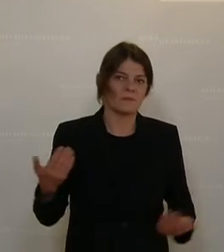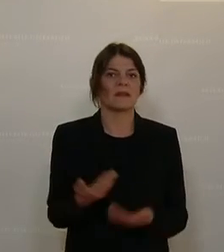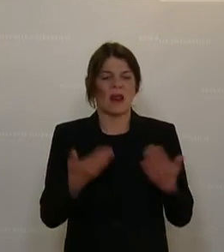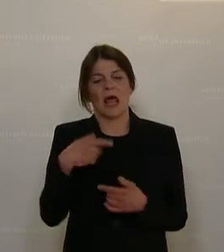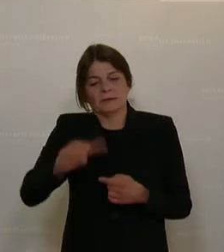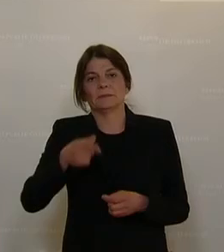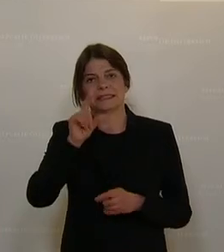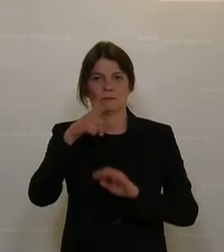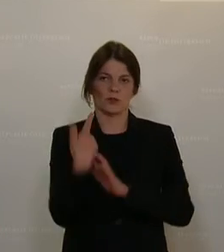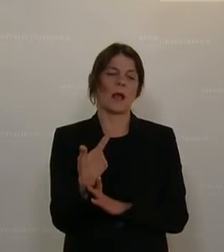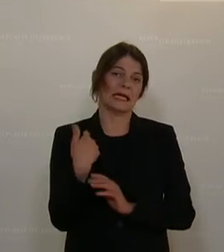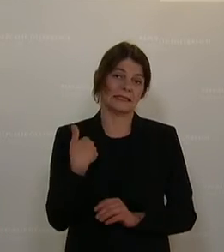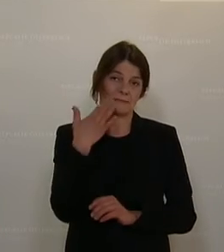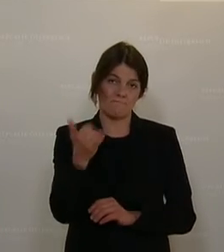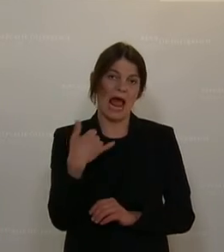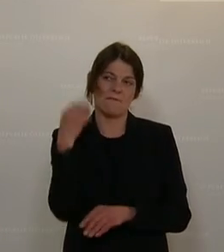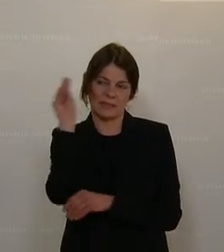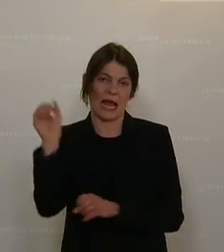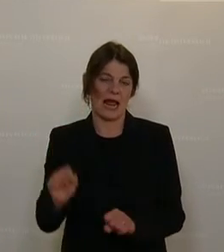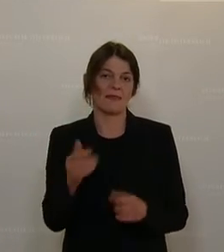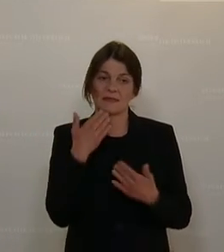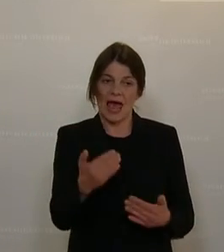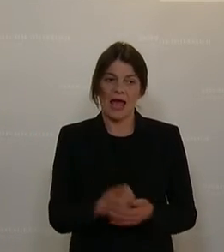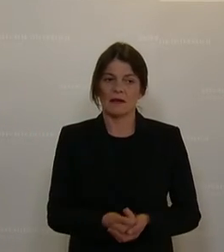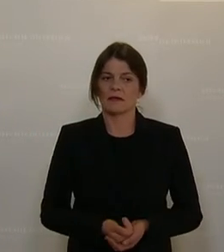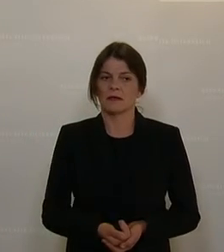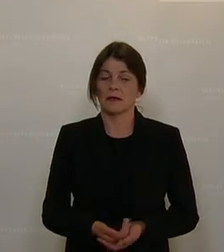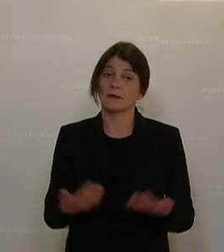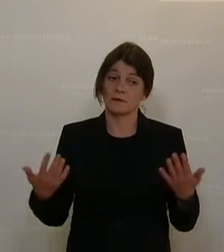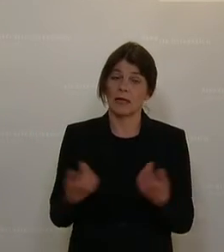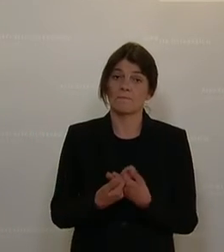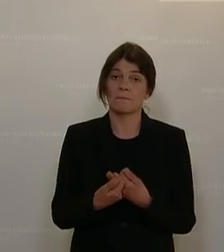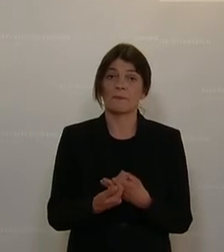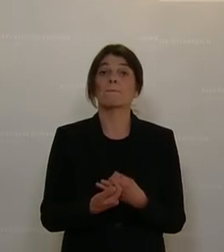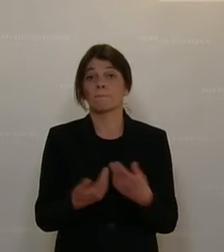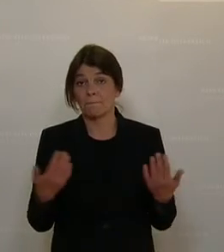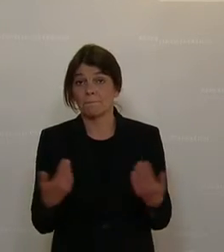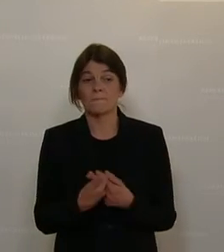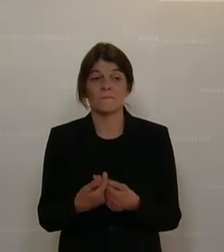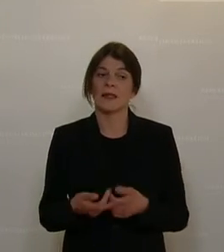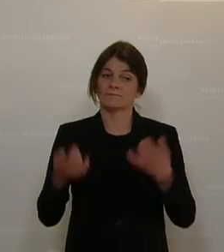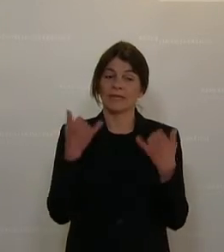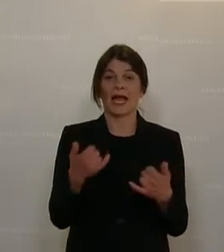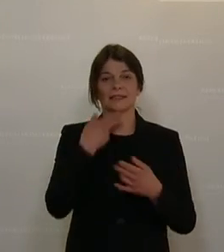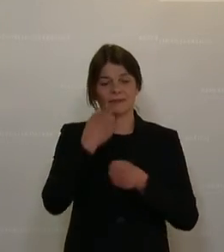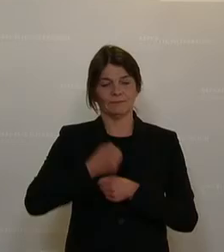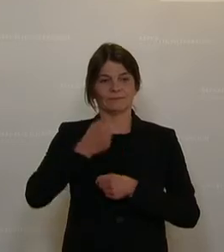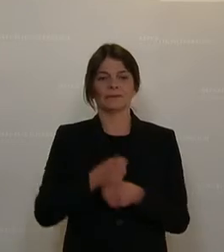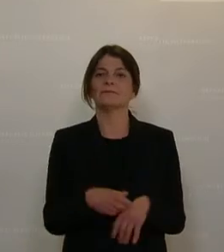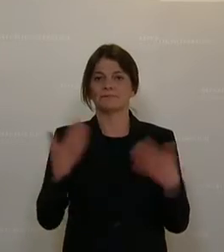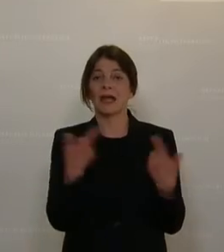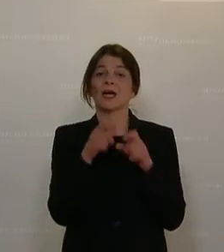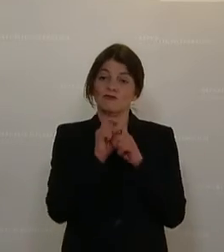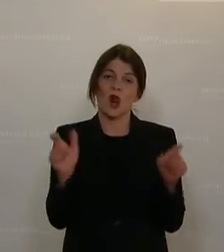ich vielleicht am 27. Mai dann sagen, spanne ich im Sinne symbolisch auch diesen